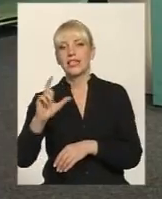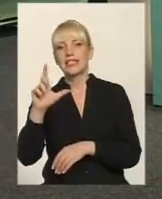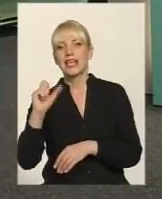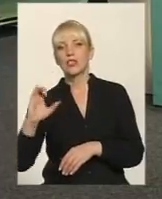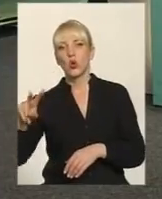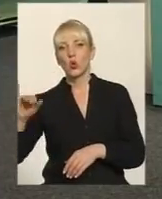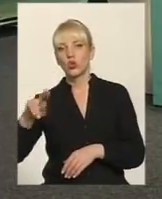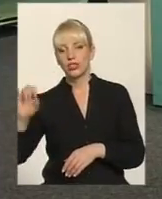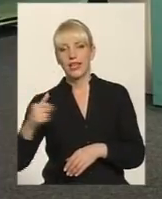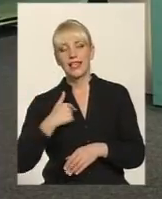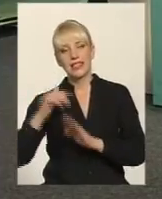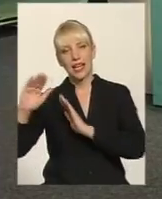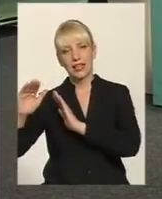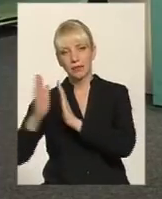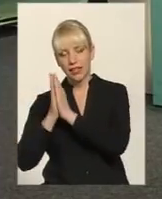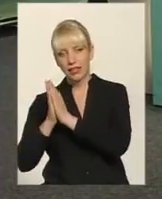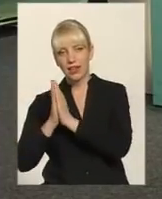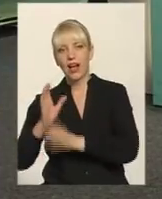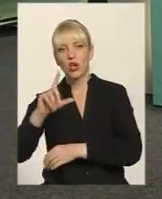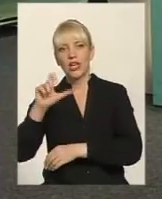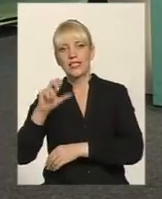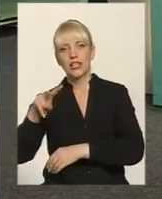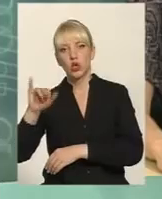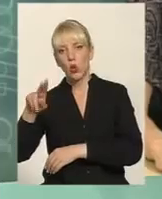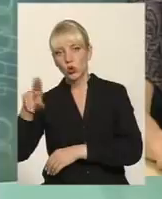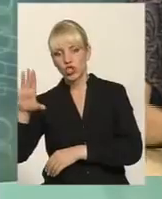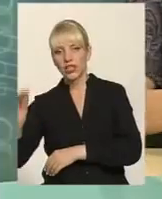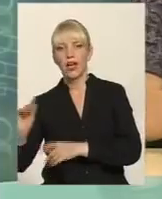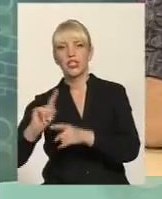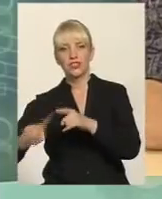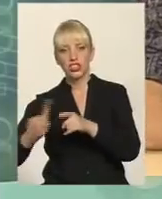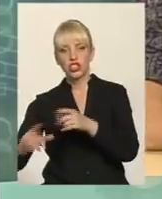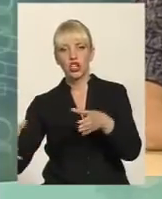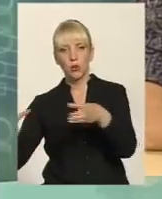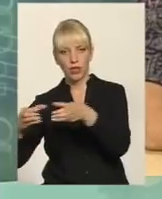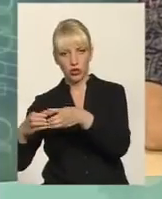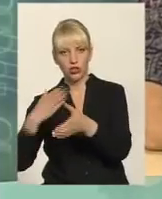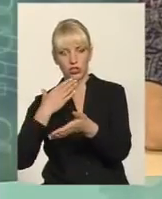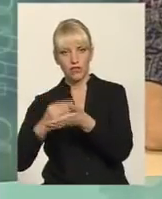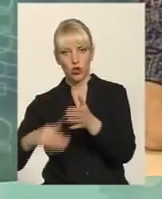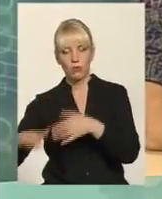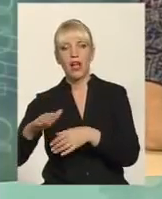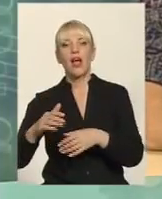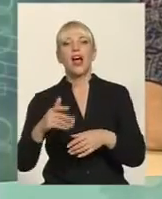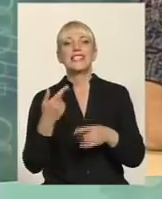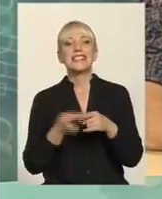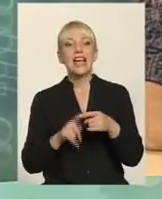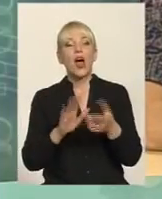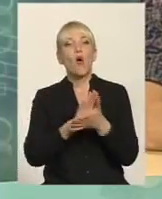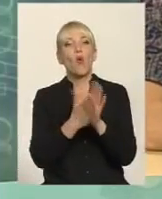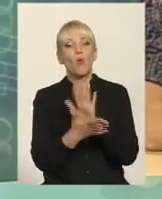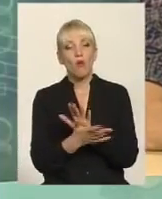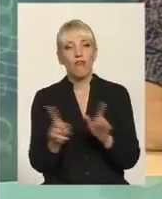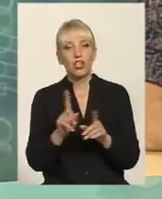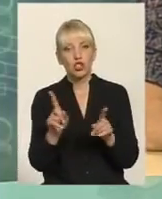формування своєї територіальні громади. Так от, сьогодні... Можуть вони отримати додаткове фінансування з бюджету? вони не просто додаткове фінансування і це умова, що в